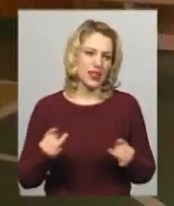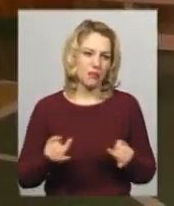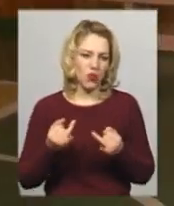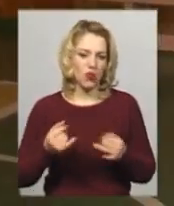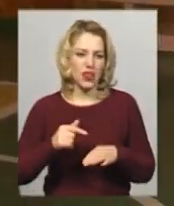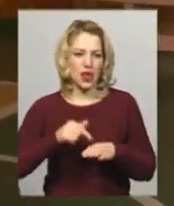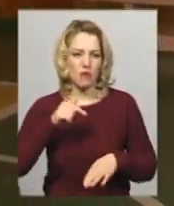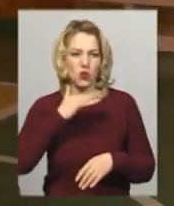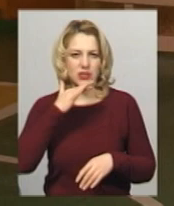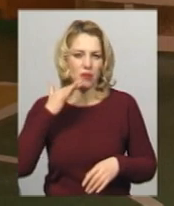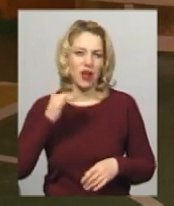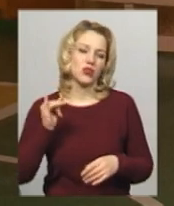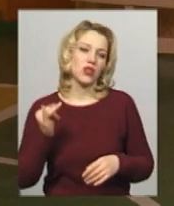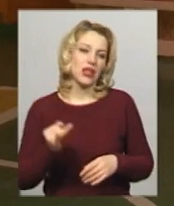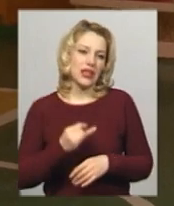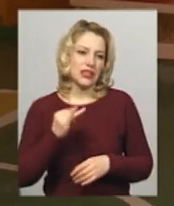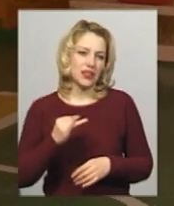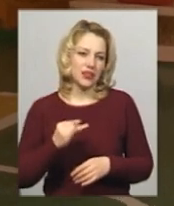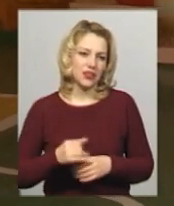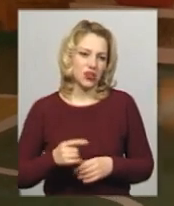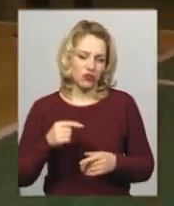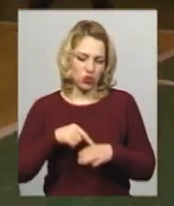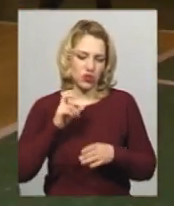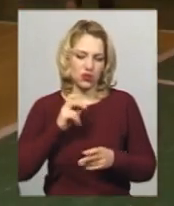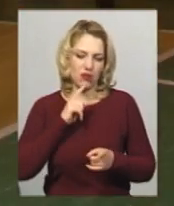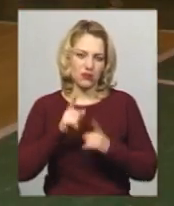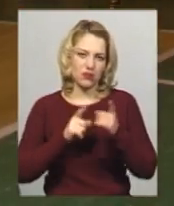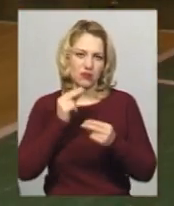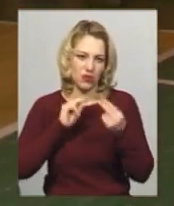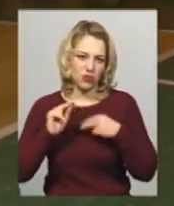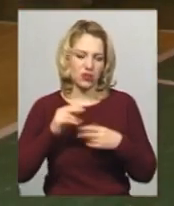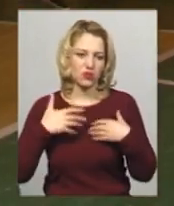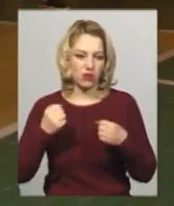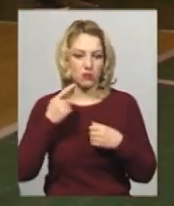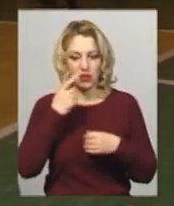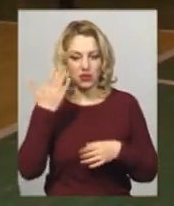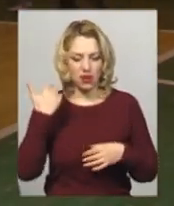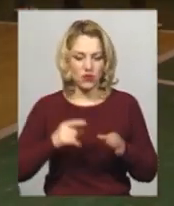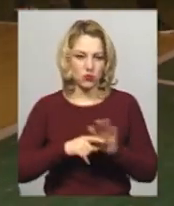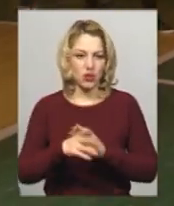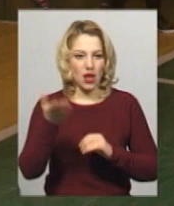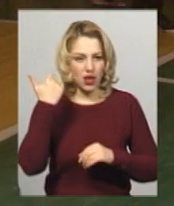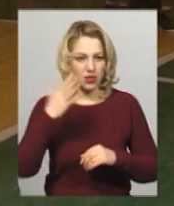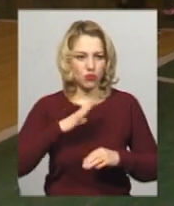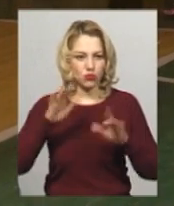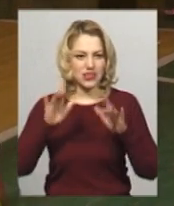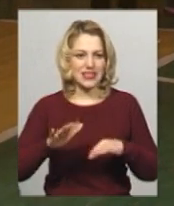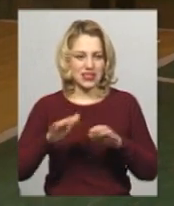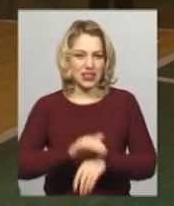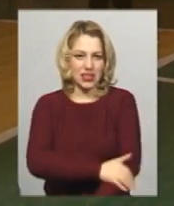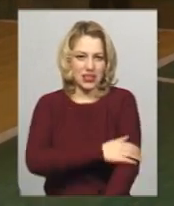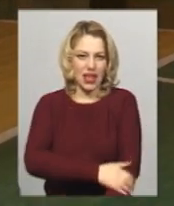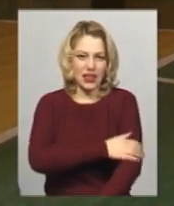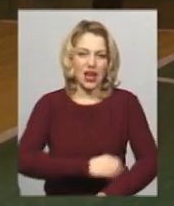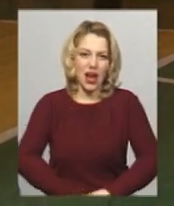емоції сильно і чувство, як я змінююся здоров'я. Ми недавно тільки почали, раніше снігом протиралися,